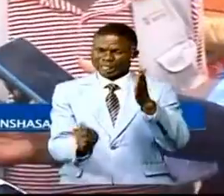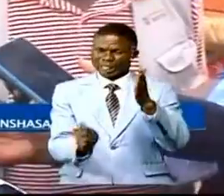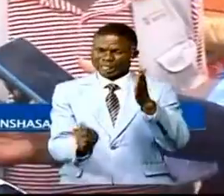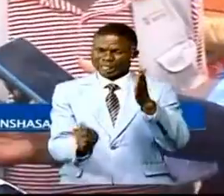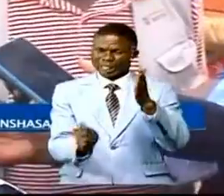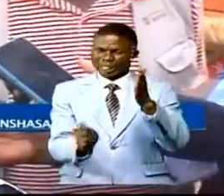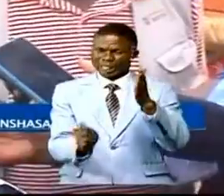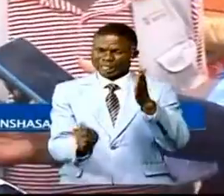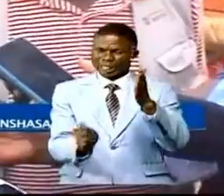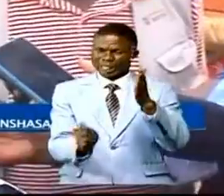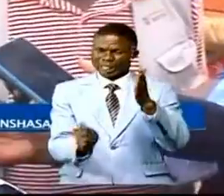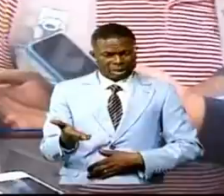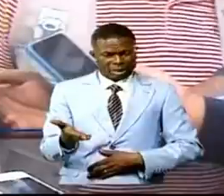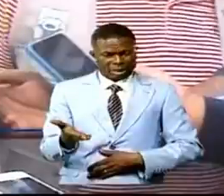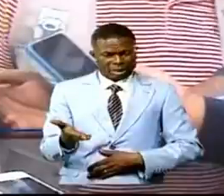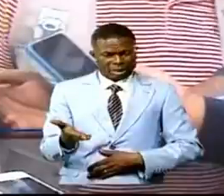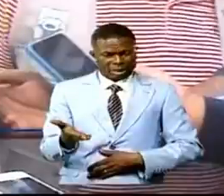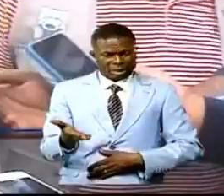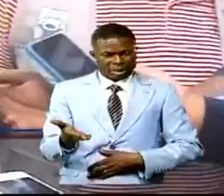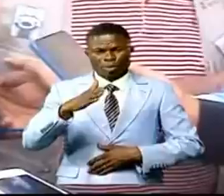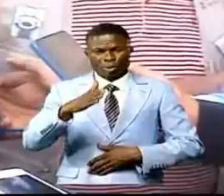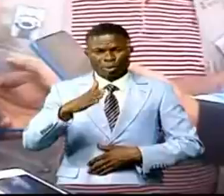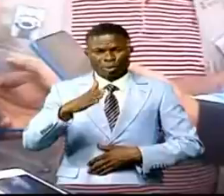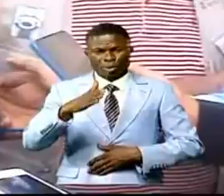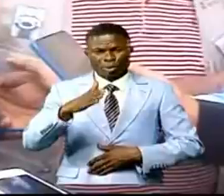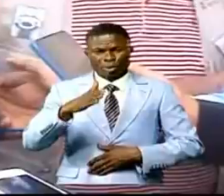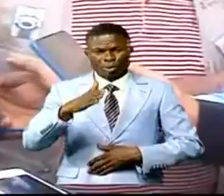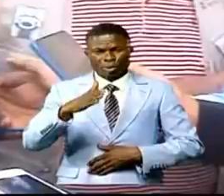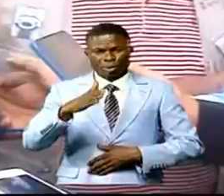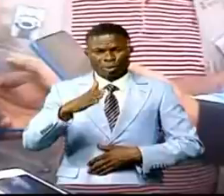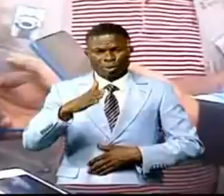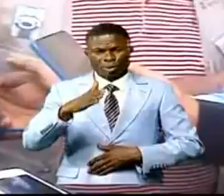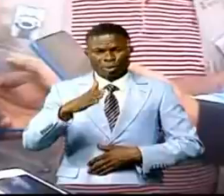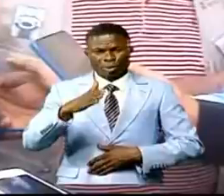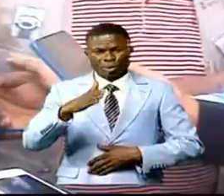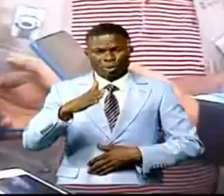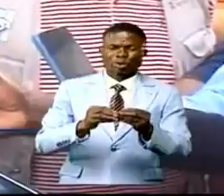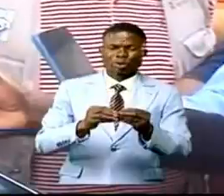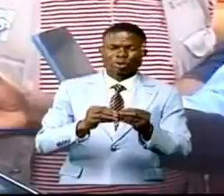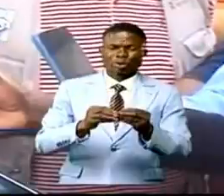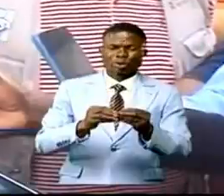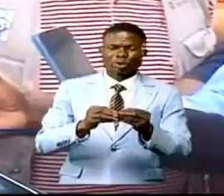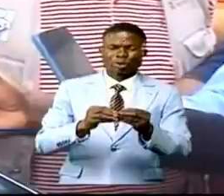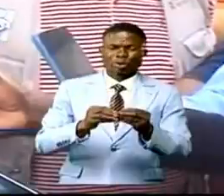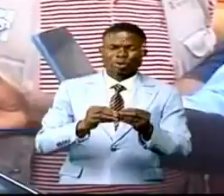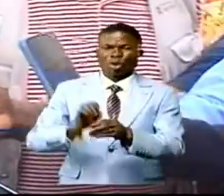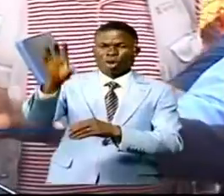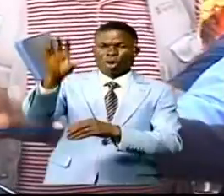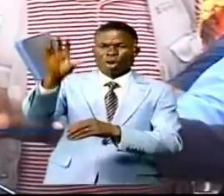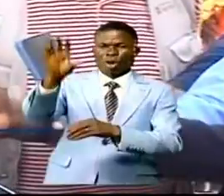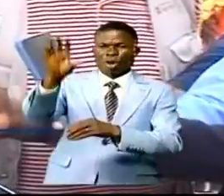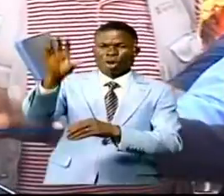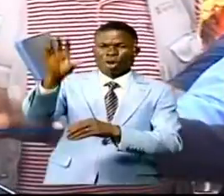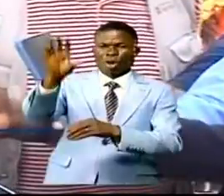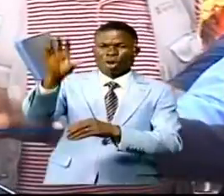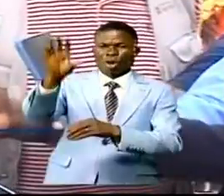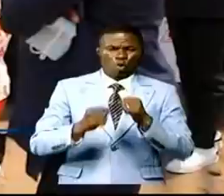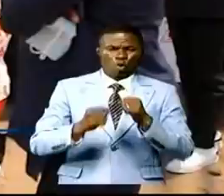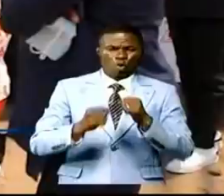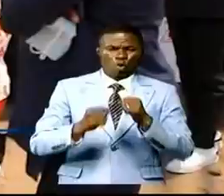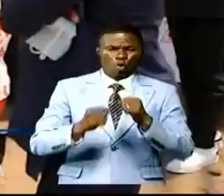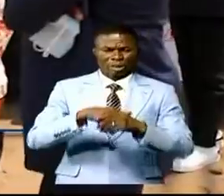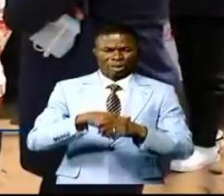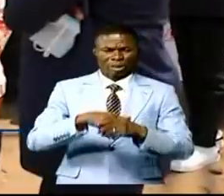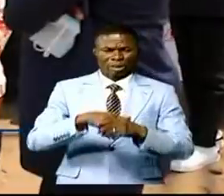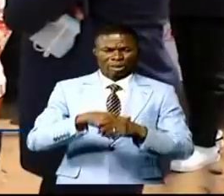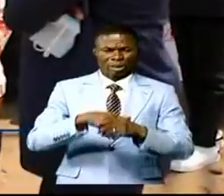au niveau de nos zones de santé et cette fois-ci nous avons renforcé cette stratégie avec le déploiement des équipes mobiles de vaccination. à